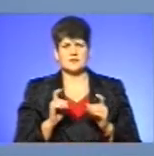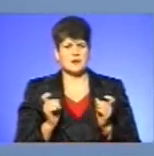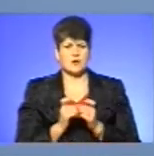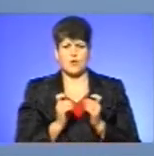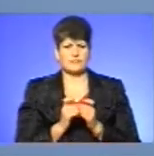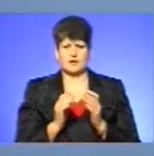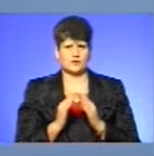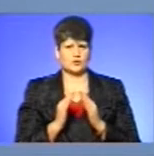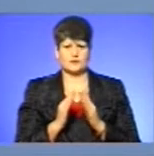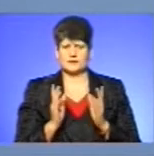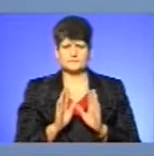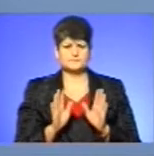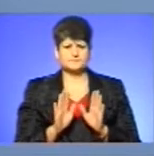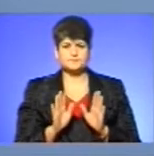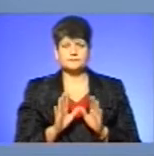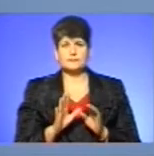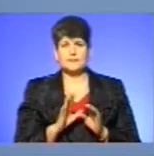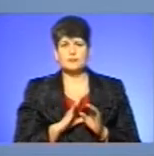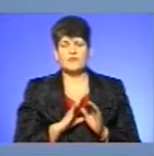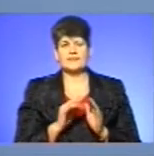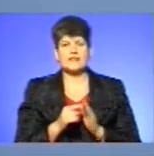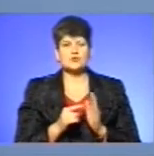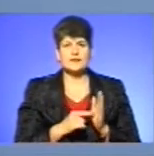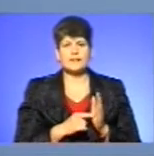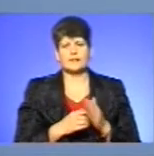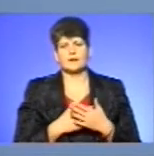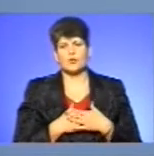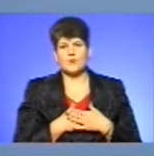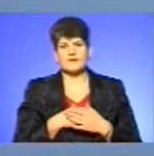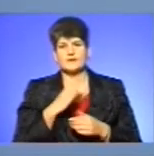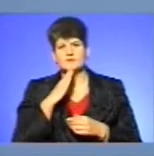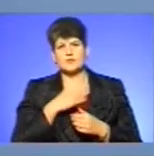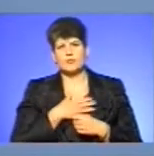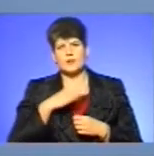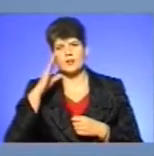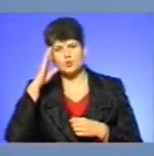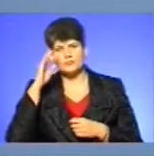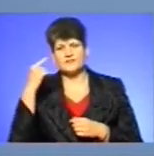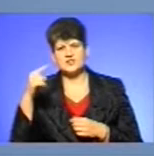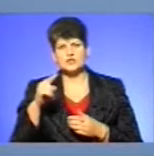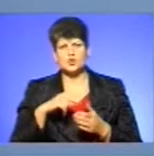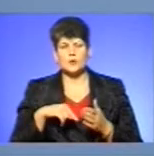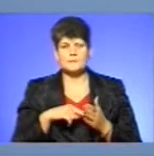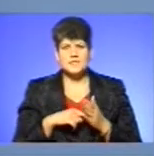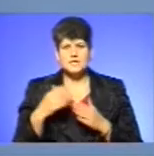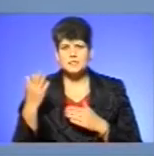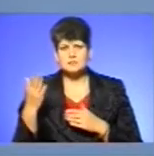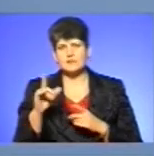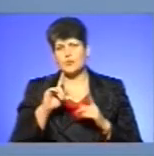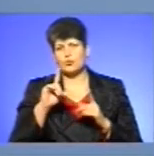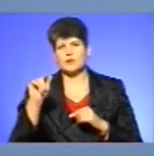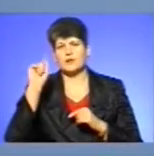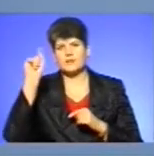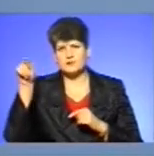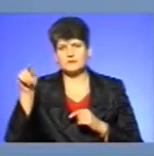з батьками, а нерозділуне кохання. Дівчина полюбила хлопця, а він з іншого міста, і вона поїхала до